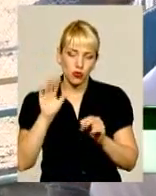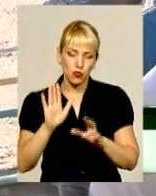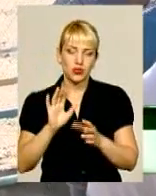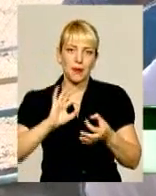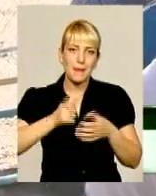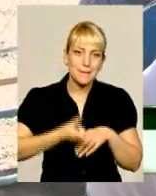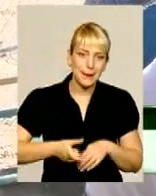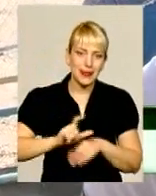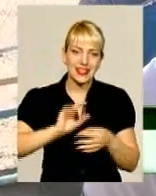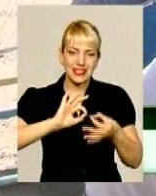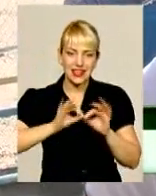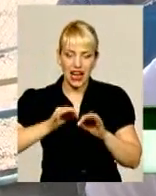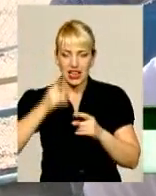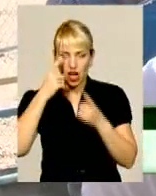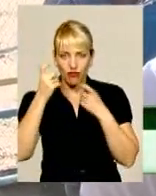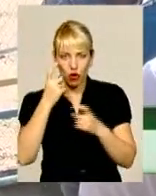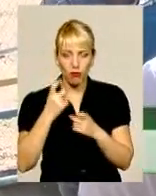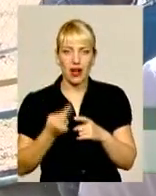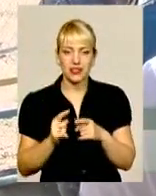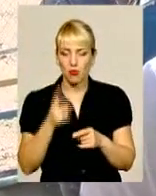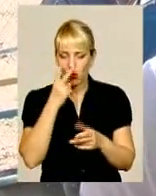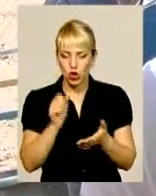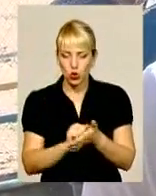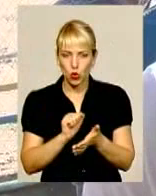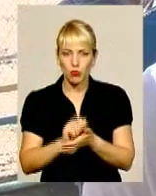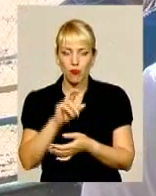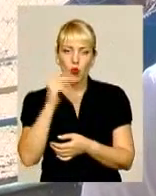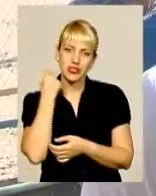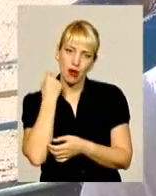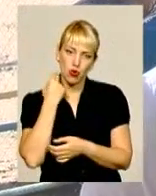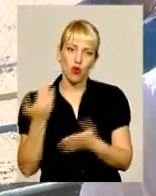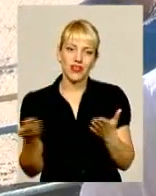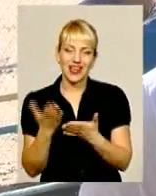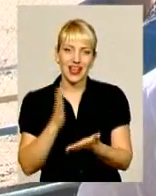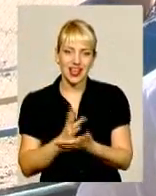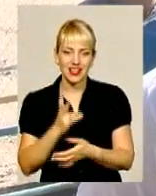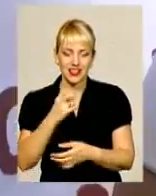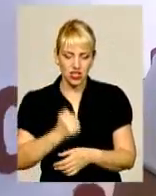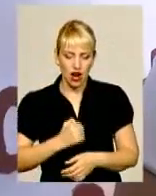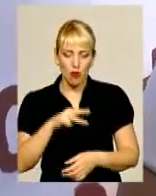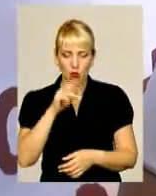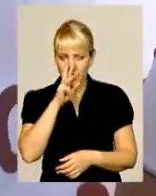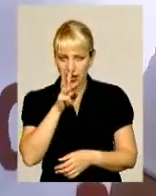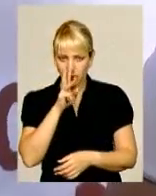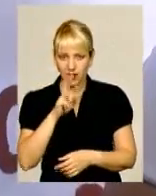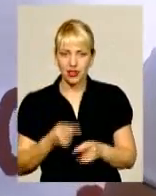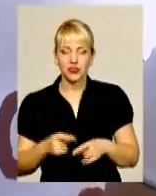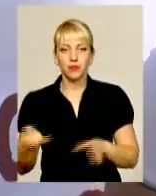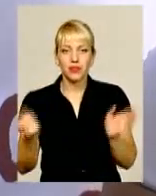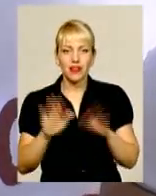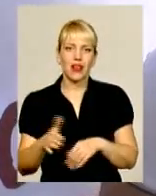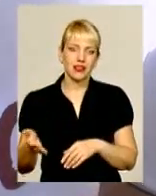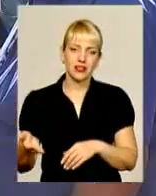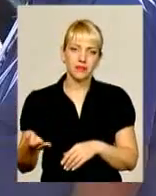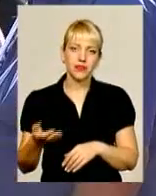інформацію. Показували мені документи по заборгованості, яка є, на жаль, по заробітній платі. Давайте ми зачекаємо